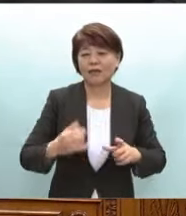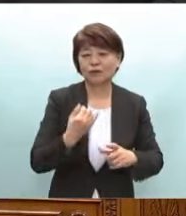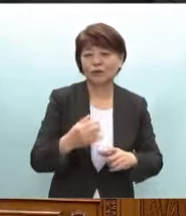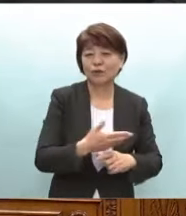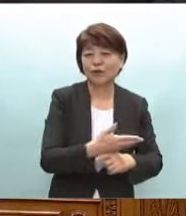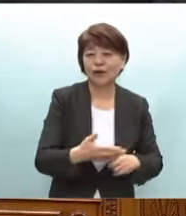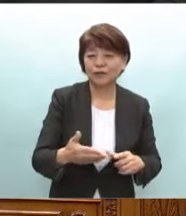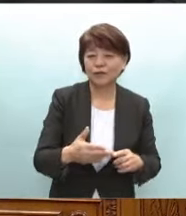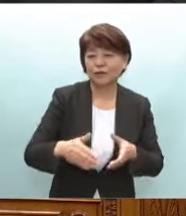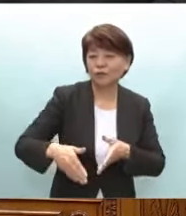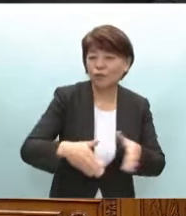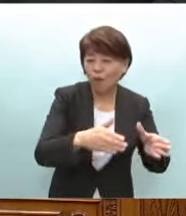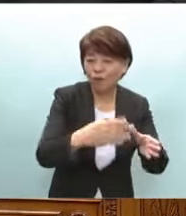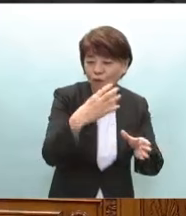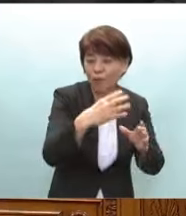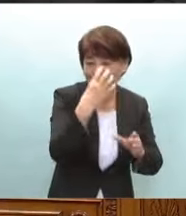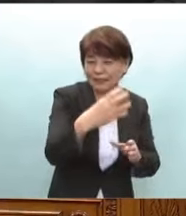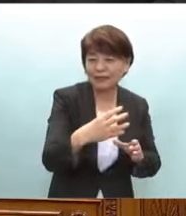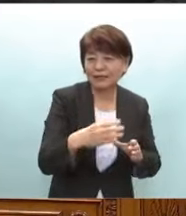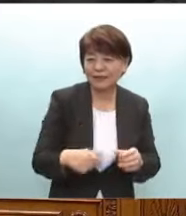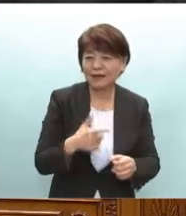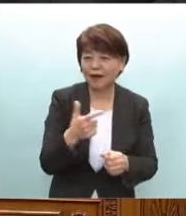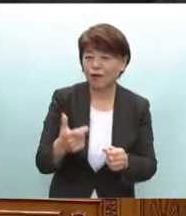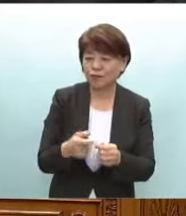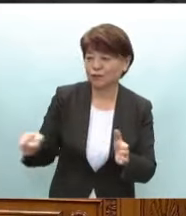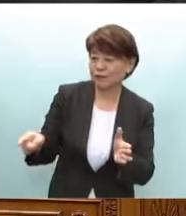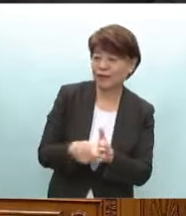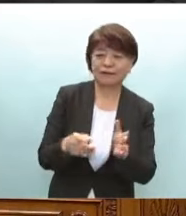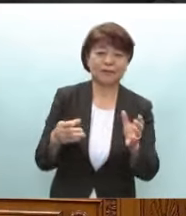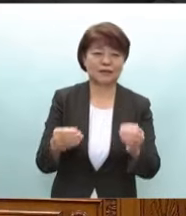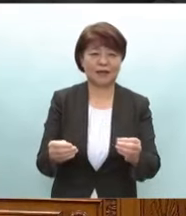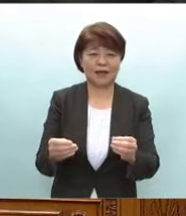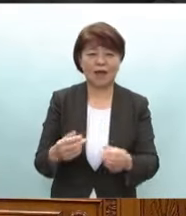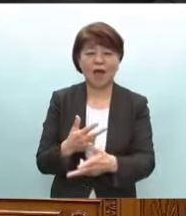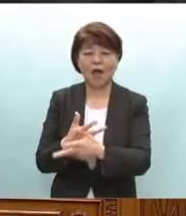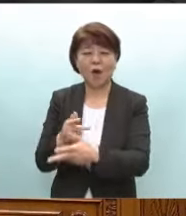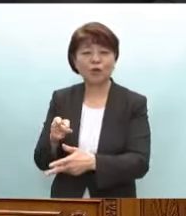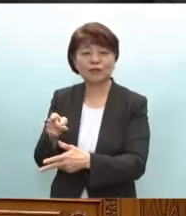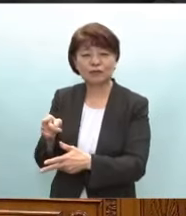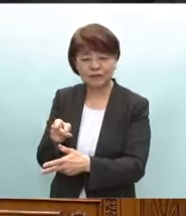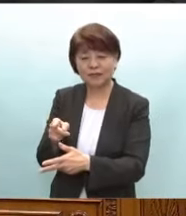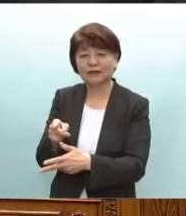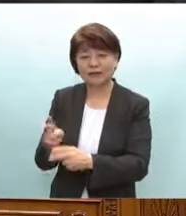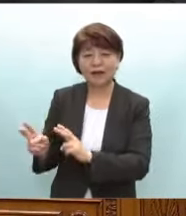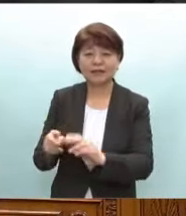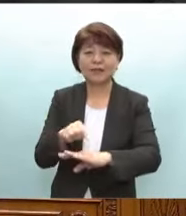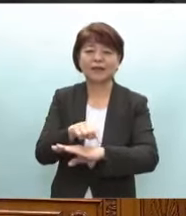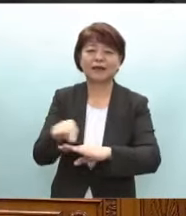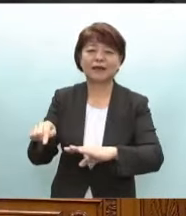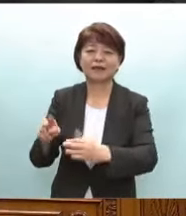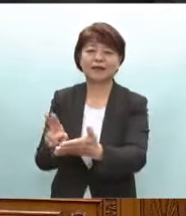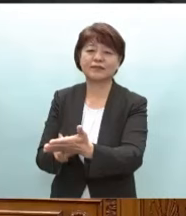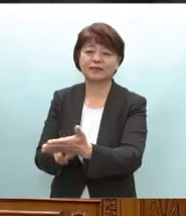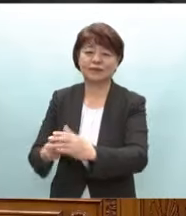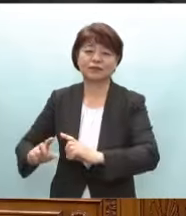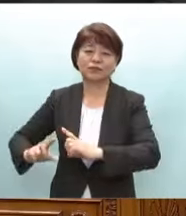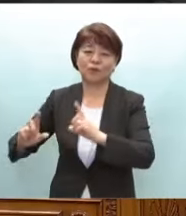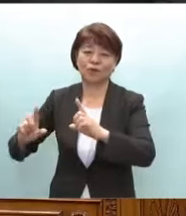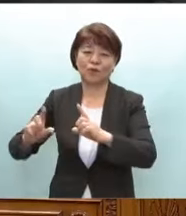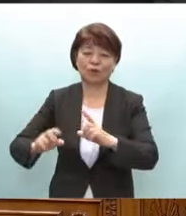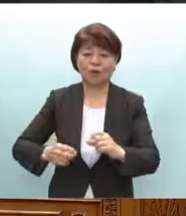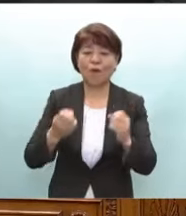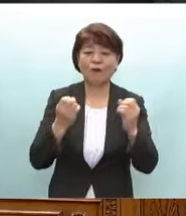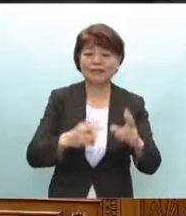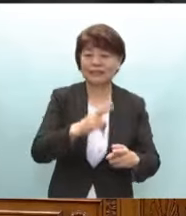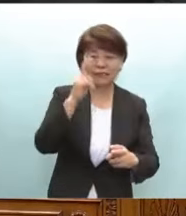業から既に60年近く経過しております北陸新幹線は整備計画として決定されている東京と